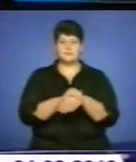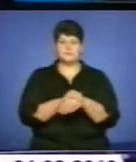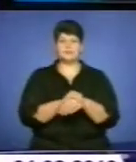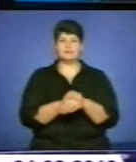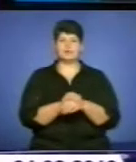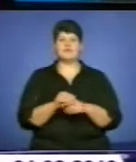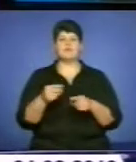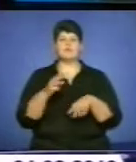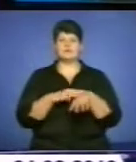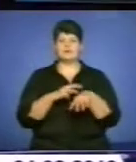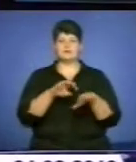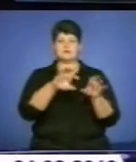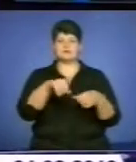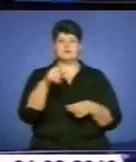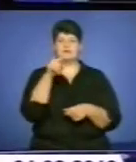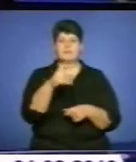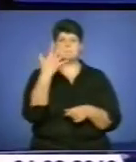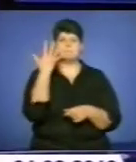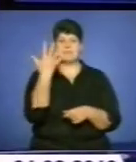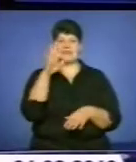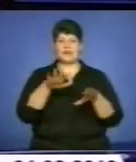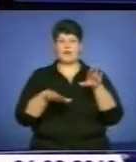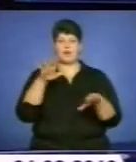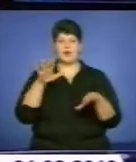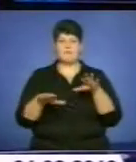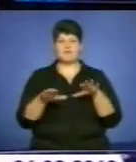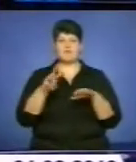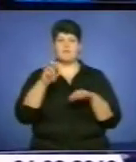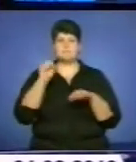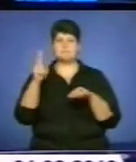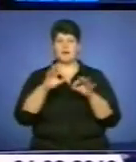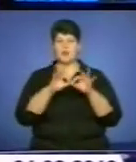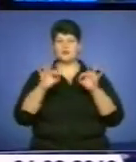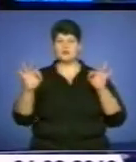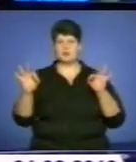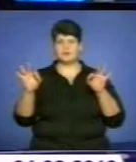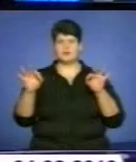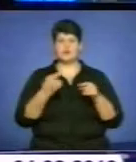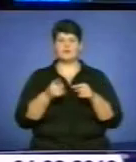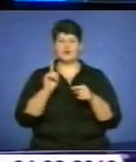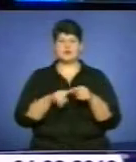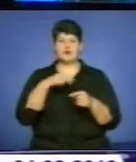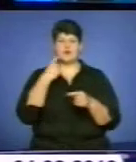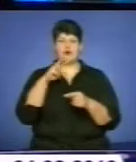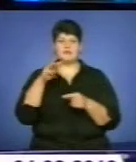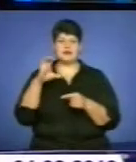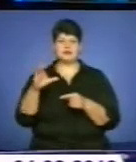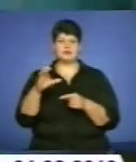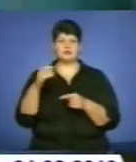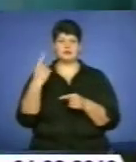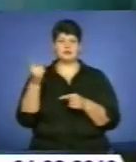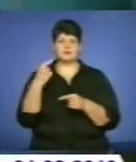вилучили у зловмисниці 5 кілограмів макової соломки. Про це сюжет сектору зв'язків з громадськістю у МВС в області.